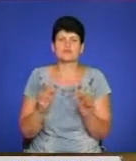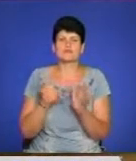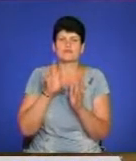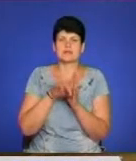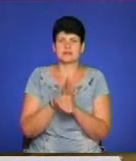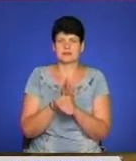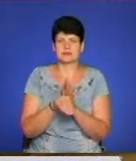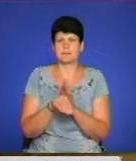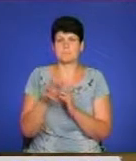у допомозі волонтерському руху.